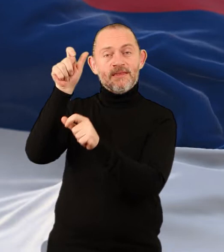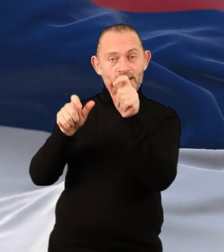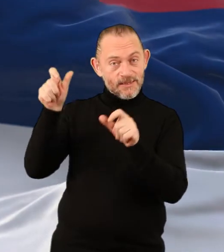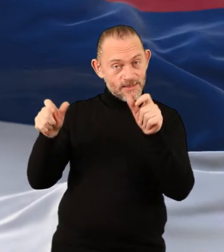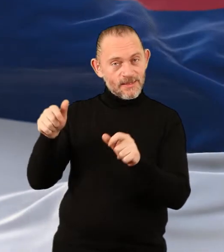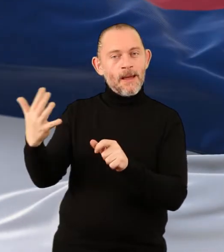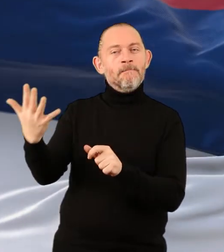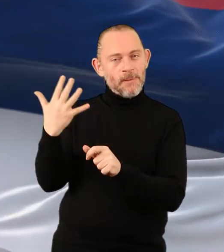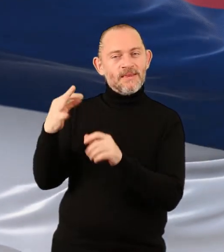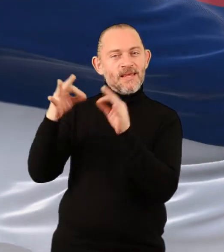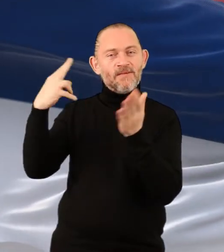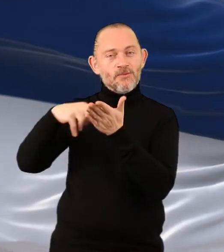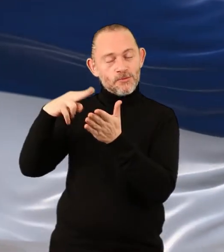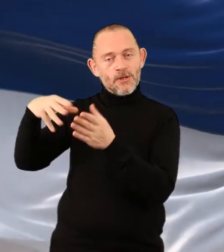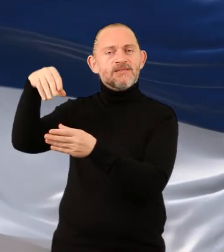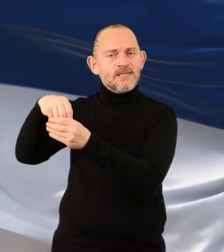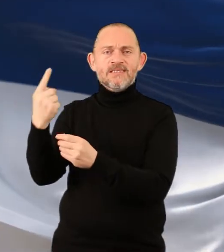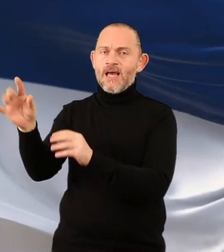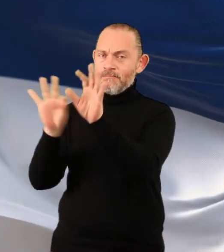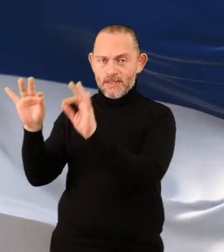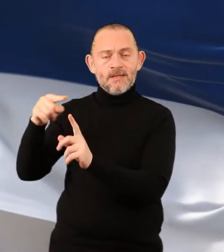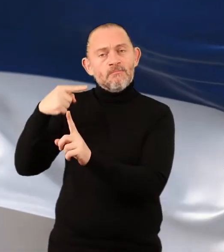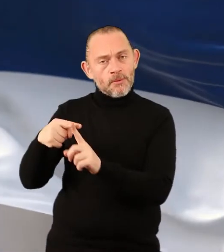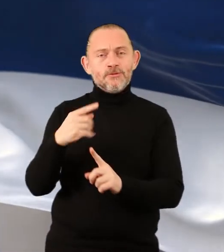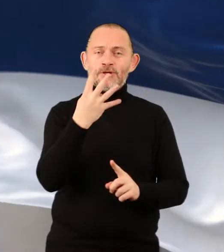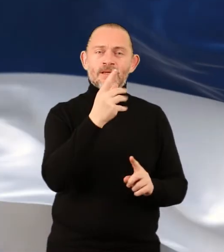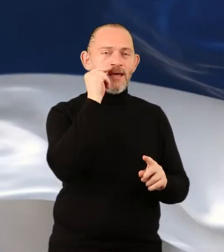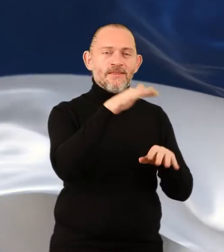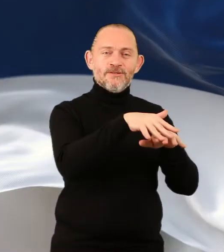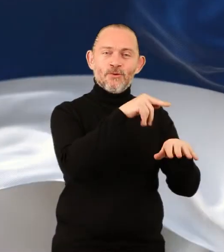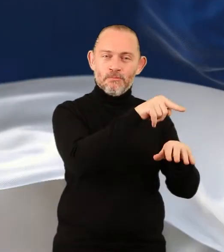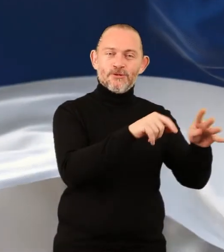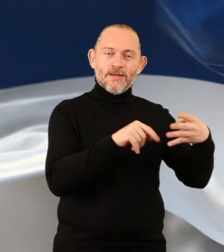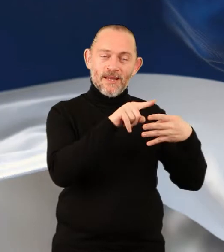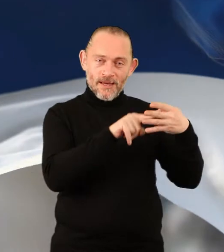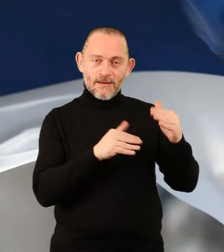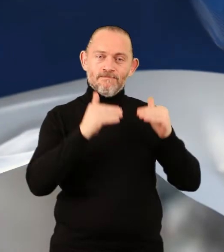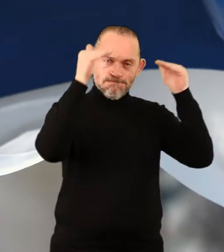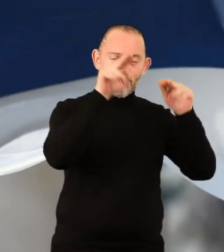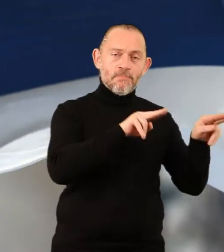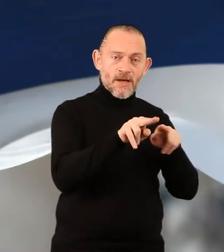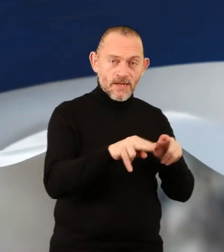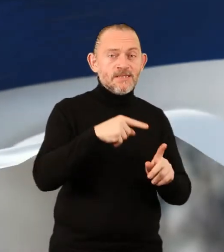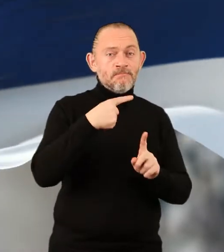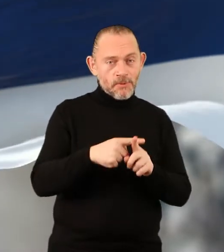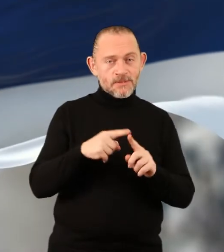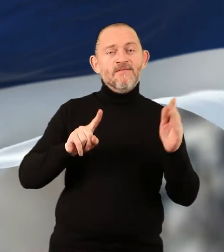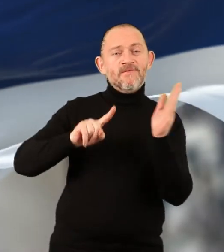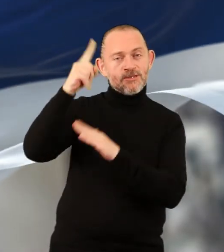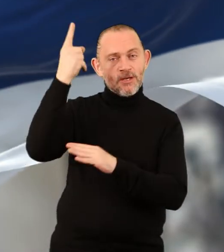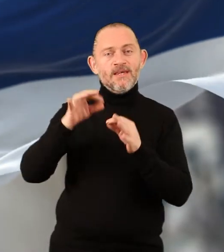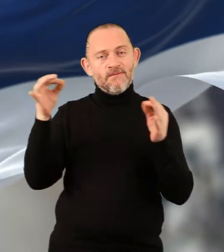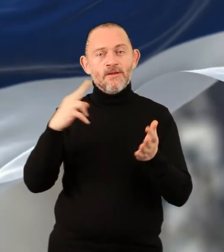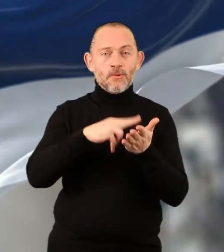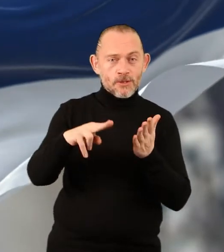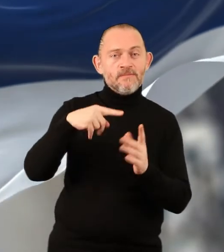članova, pet javnih tužilaca koji biraju glavni javni tužioci i javni tužioci, četiri istaknuta pravnika koje bira Narodna